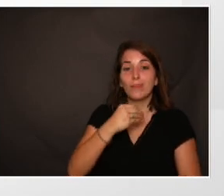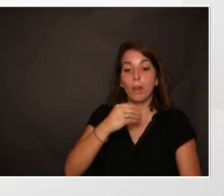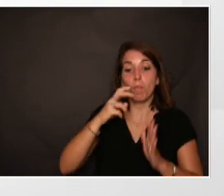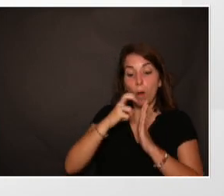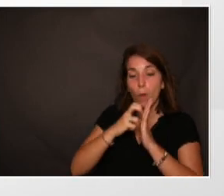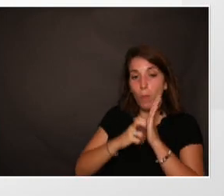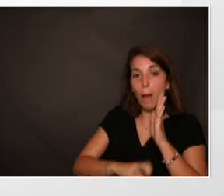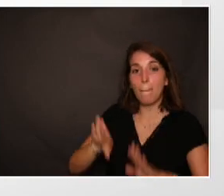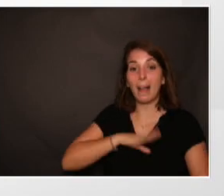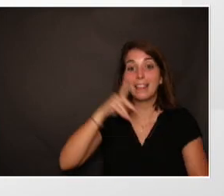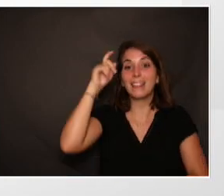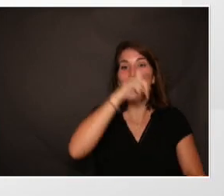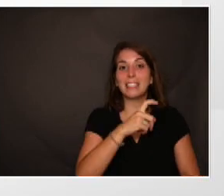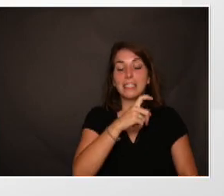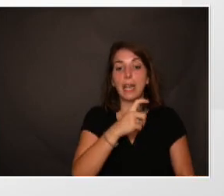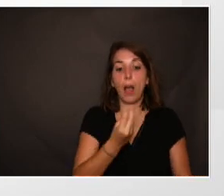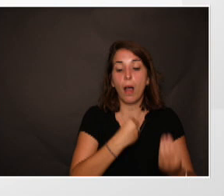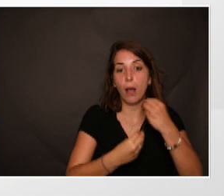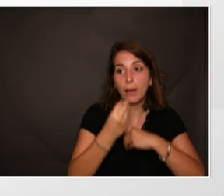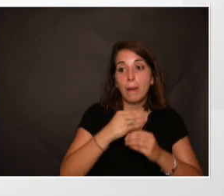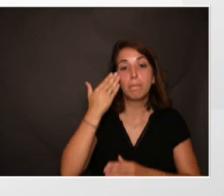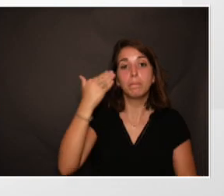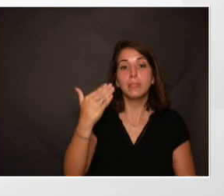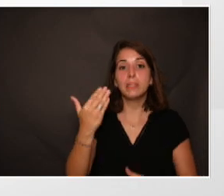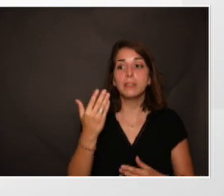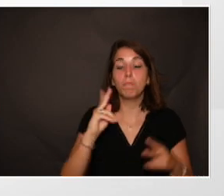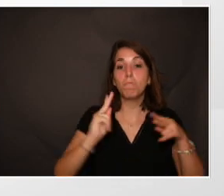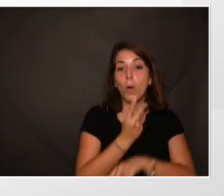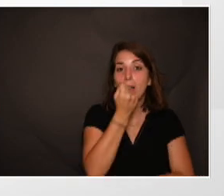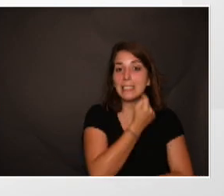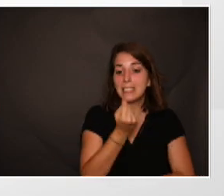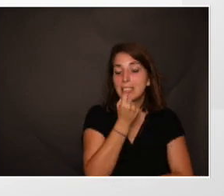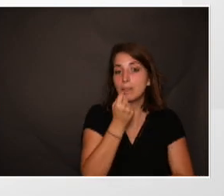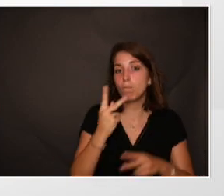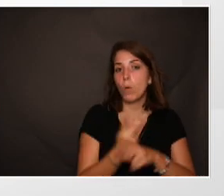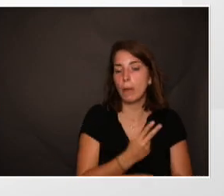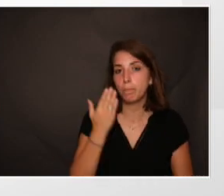à s'alimenter si on a un mauvais état buccodentaire.